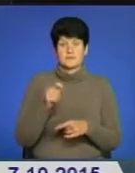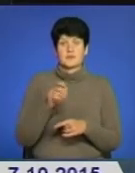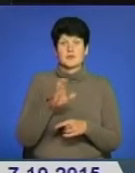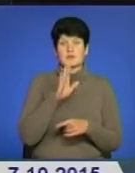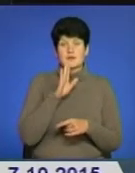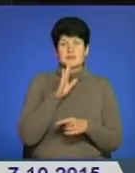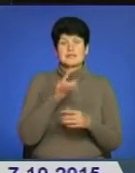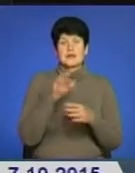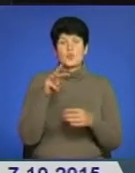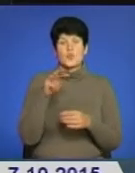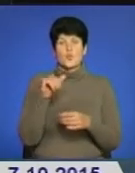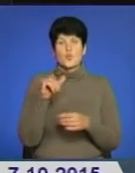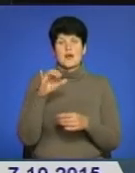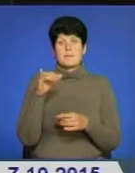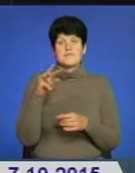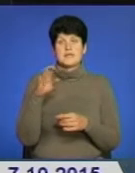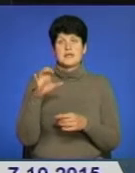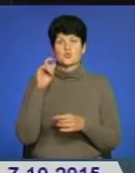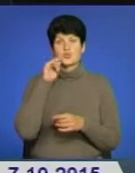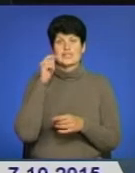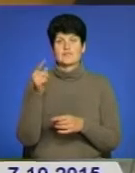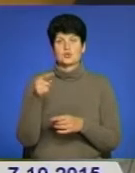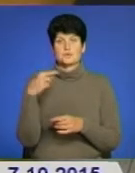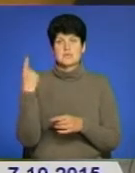сектору зв'язків з громадськістю УМВС України в області.